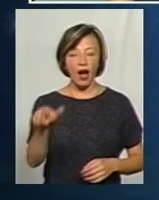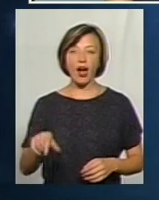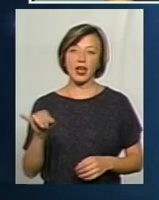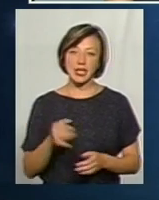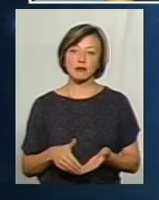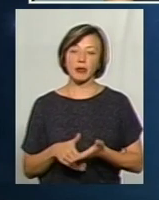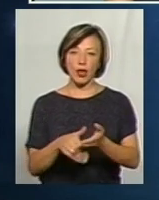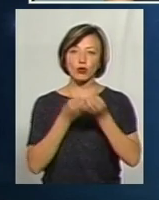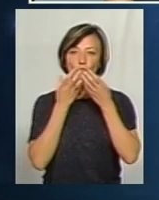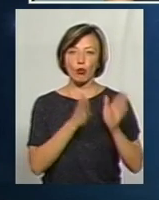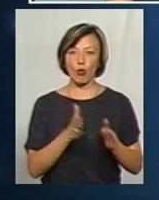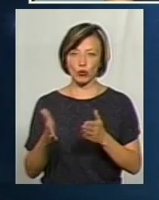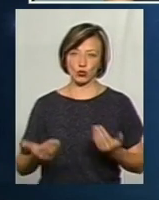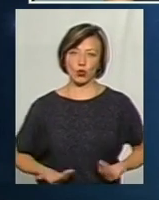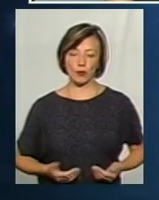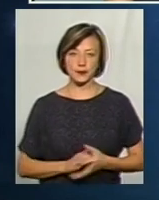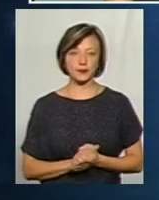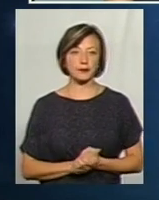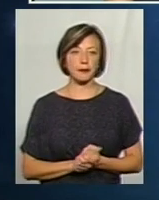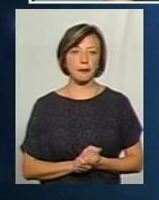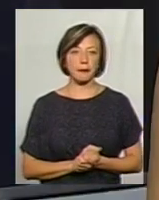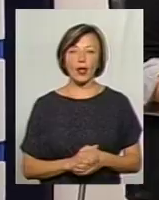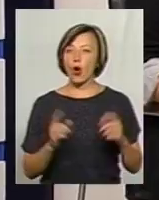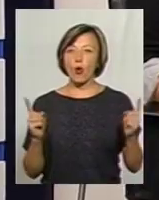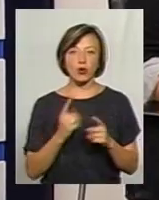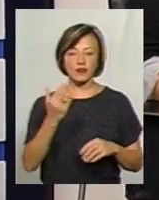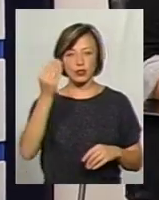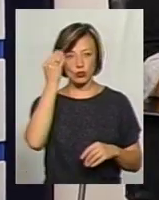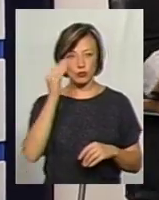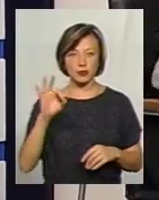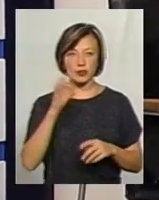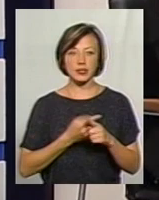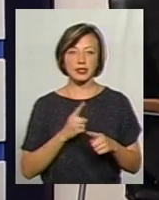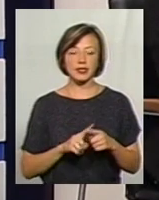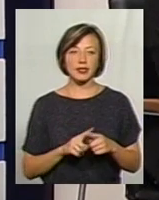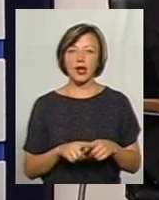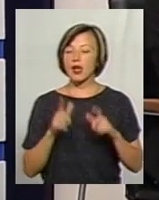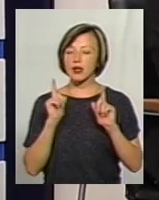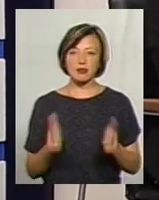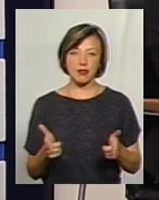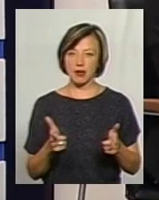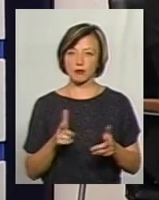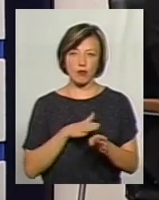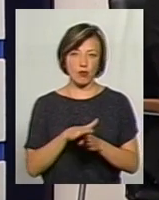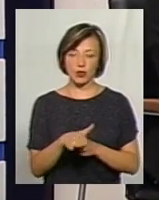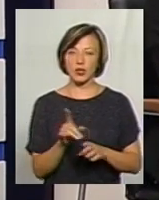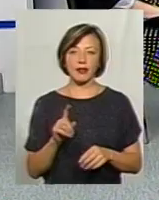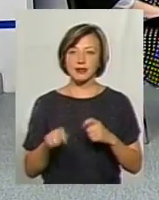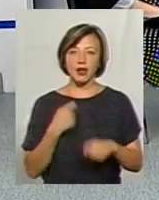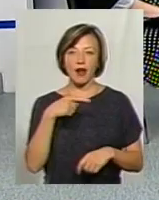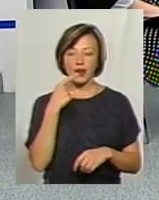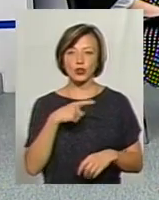сприяти добробуту громадян. Пане Юрій, дуже коротко ваша думка стосована цього. Я повністю согласен з Оксаною. Не зря кажуть, що